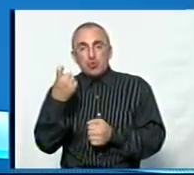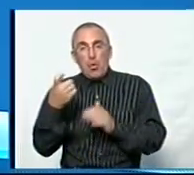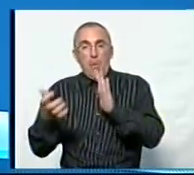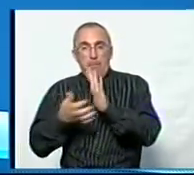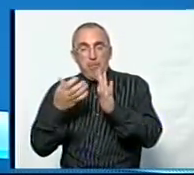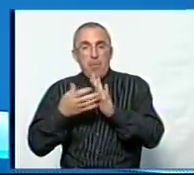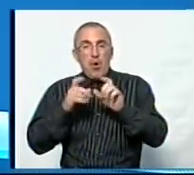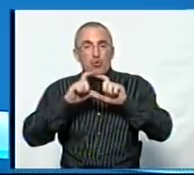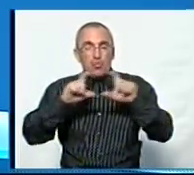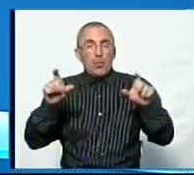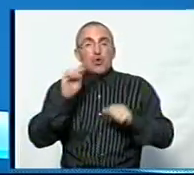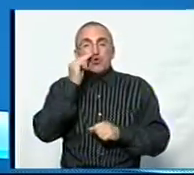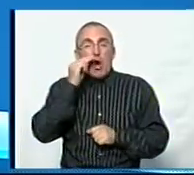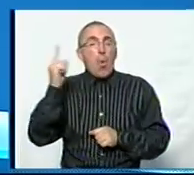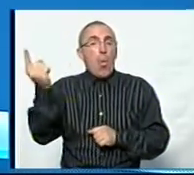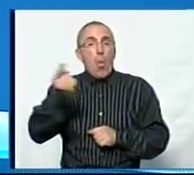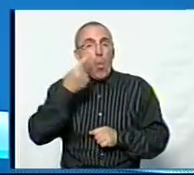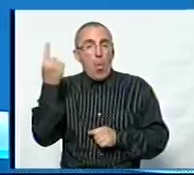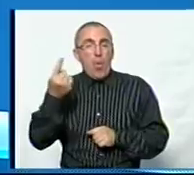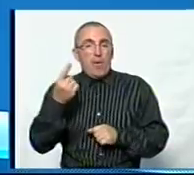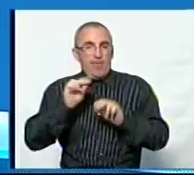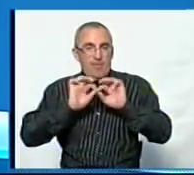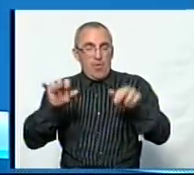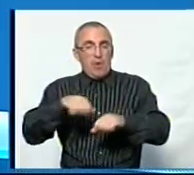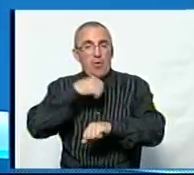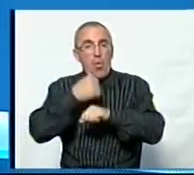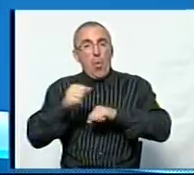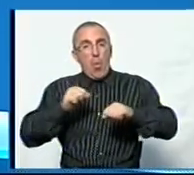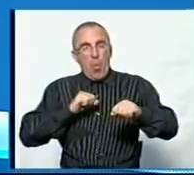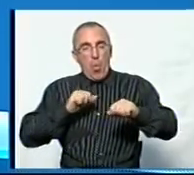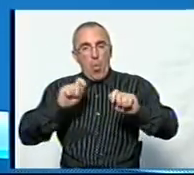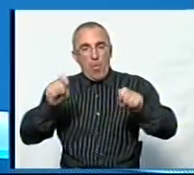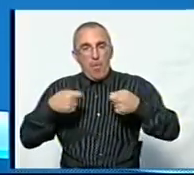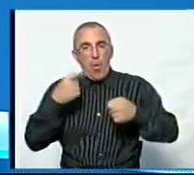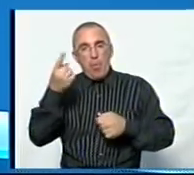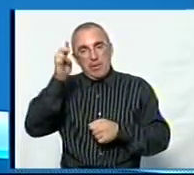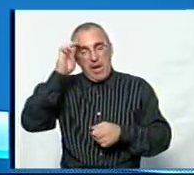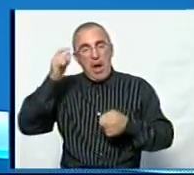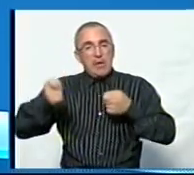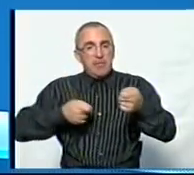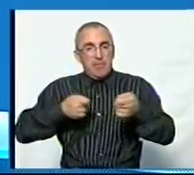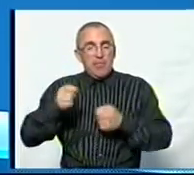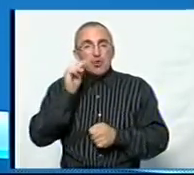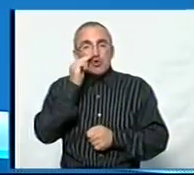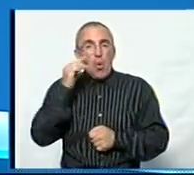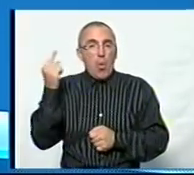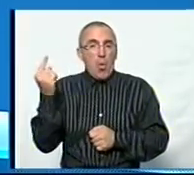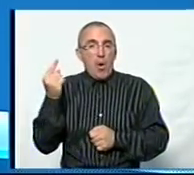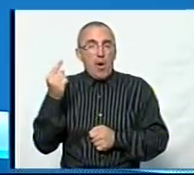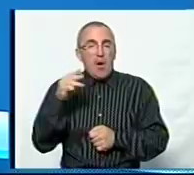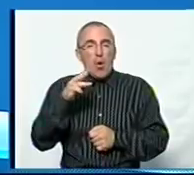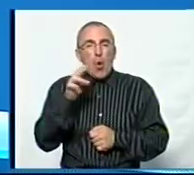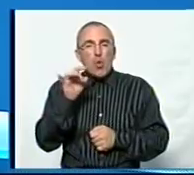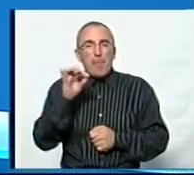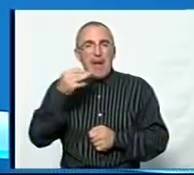в сільських школах Чернігівської області. Таку цифру озвучив начальник управління освіту облдержадміністрації Чернігівської Микола